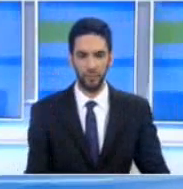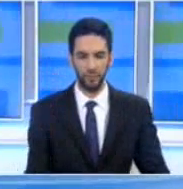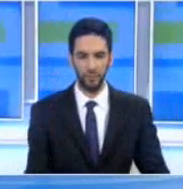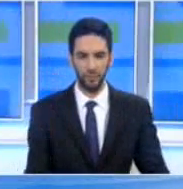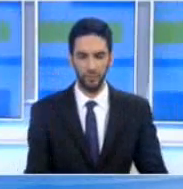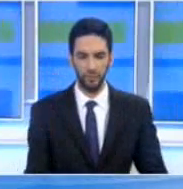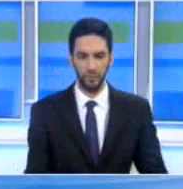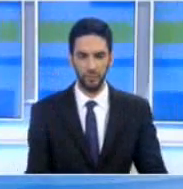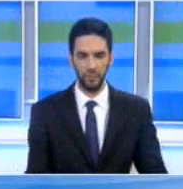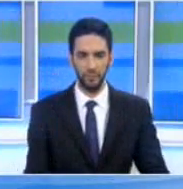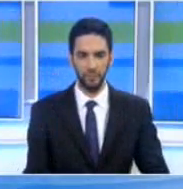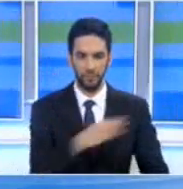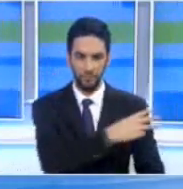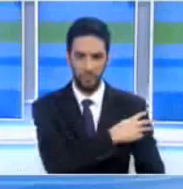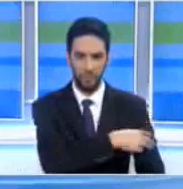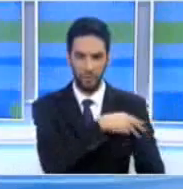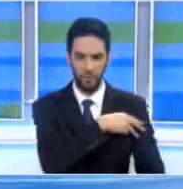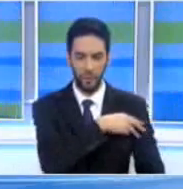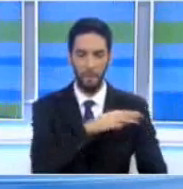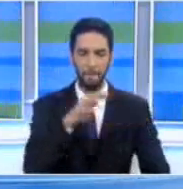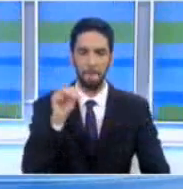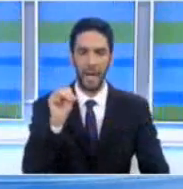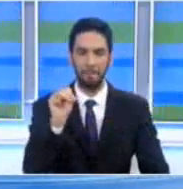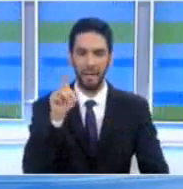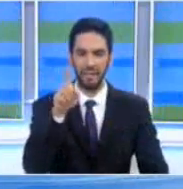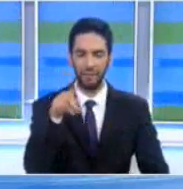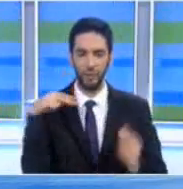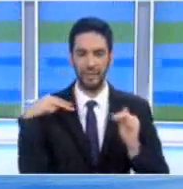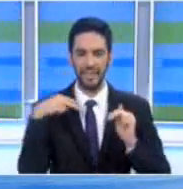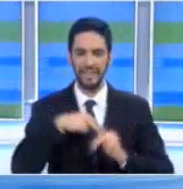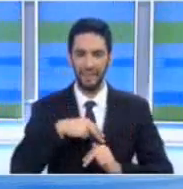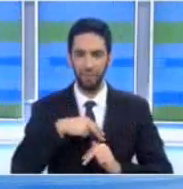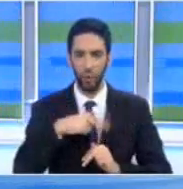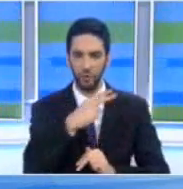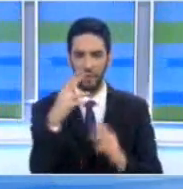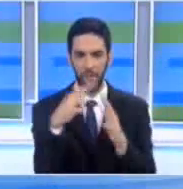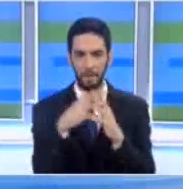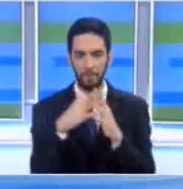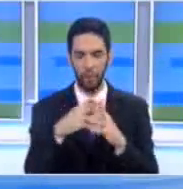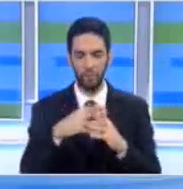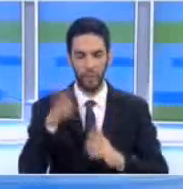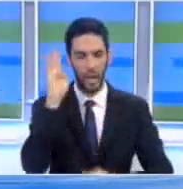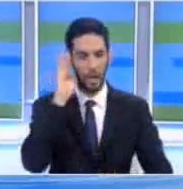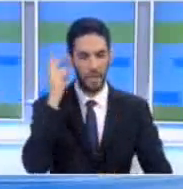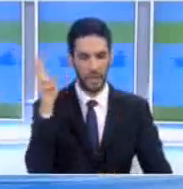Ο αντιστράτηγος Herbert Raymond McMaster είναι ο νέος σύμβουλος εθνικής ασφάλειας του Ντόναλτ Τραμπ.